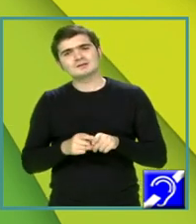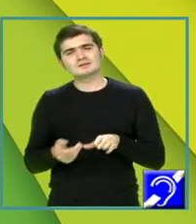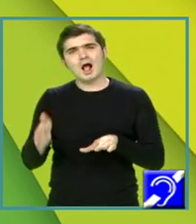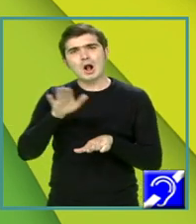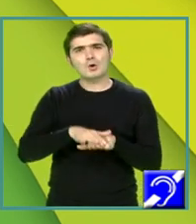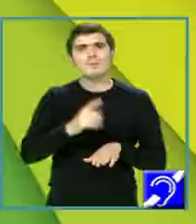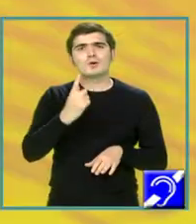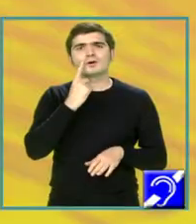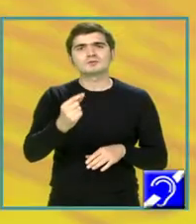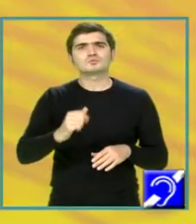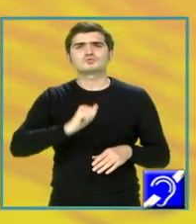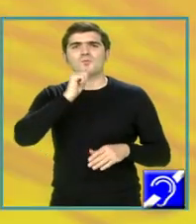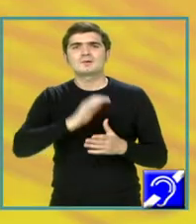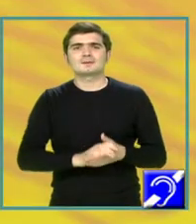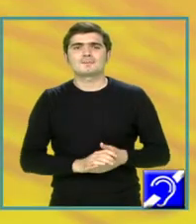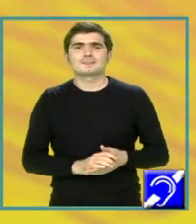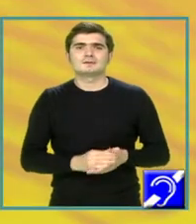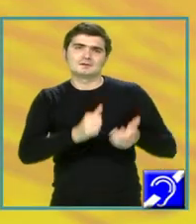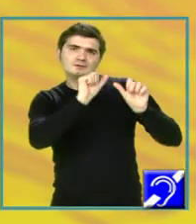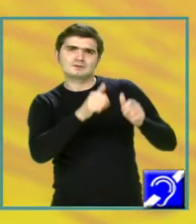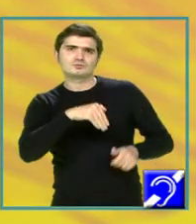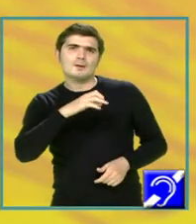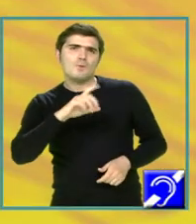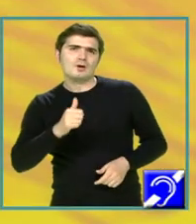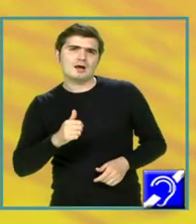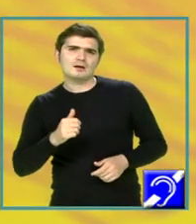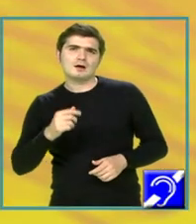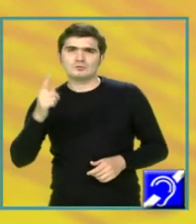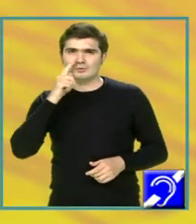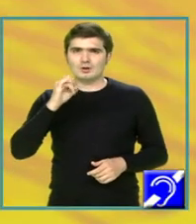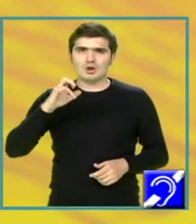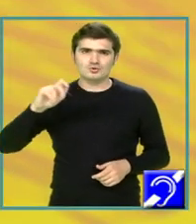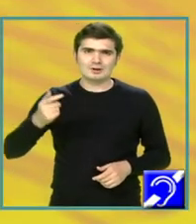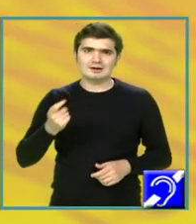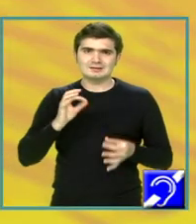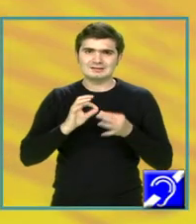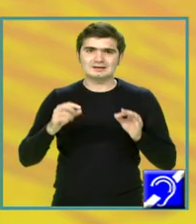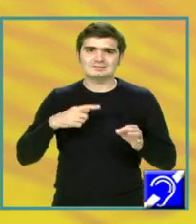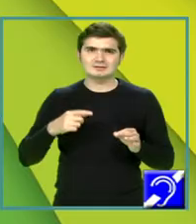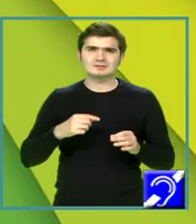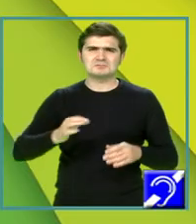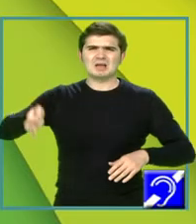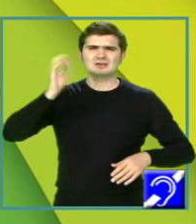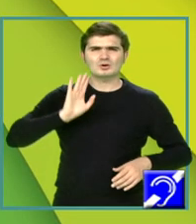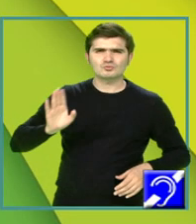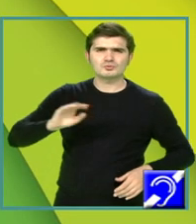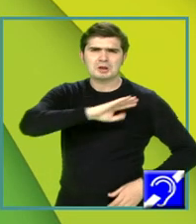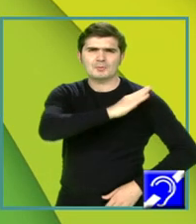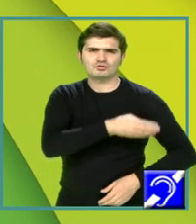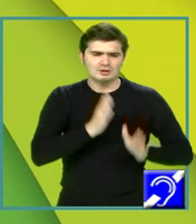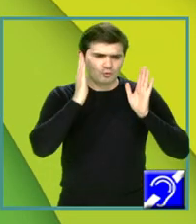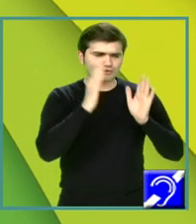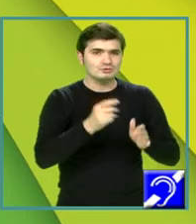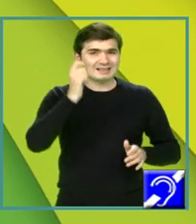complet. Trăsătura morală pregnanta lui Nicolae Iorga, care se desprinde din text, este extraordinarea sa capacitatea de concentrare,